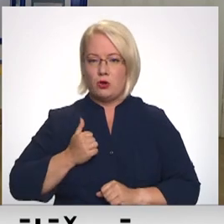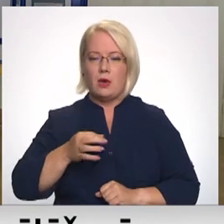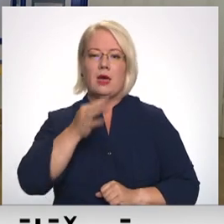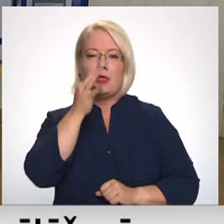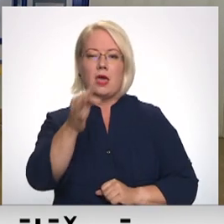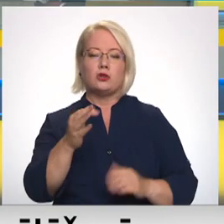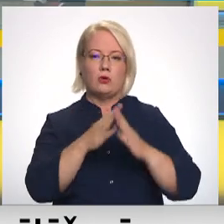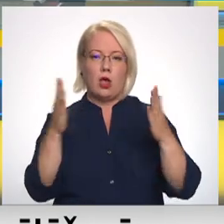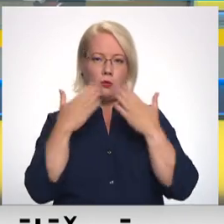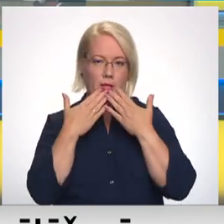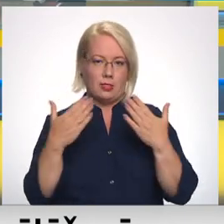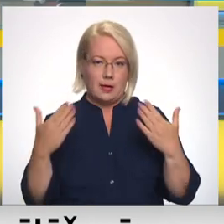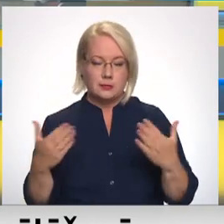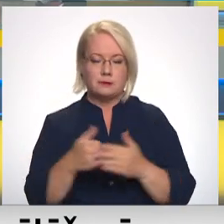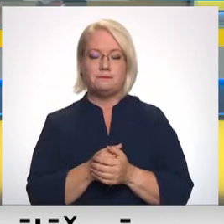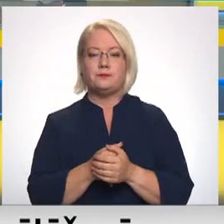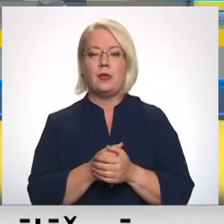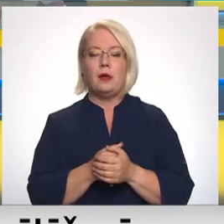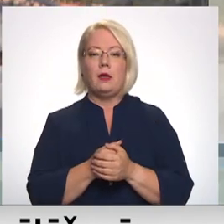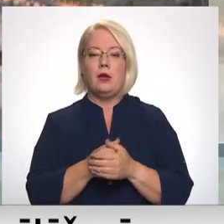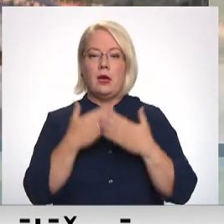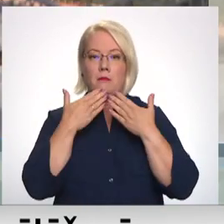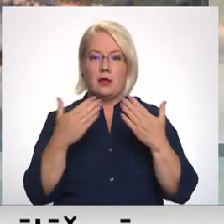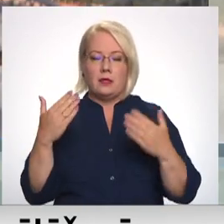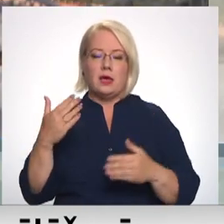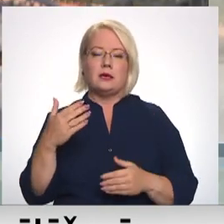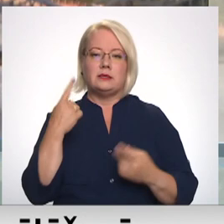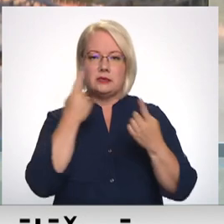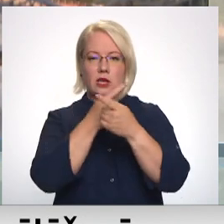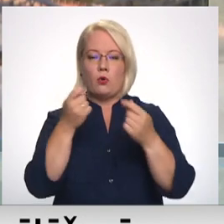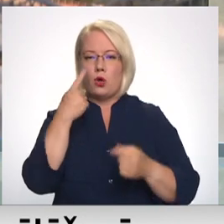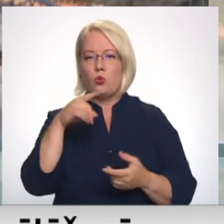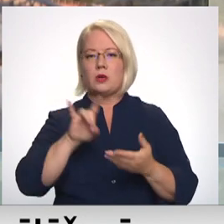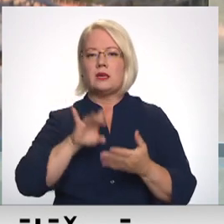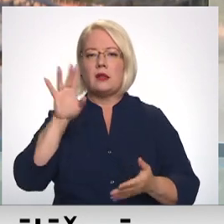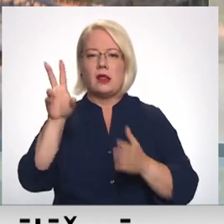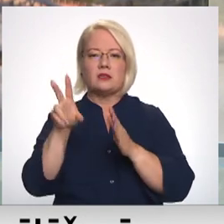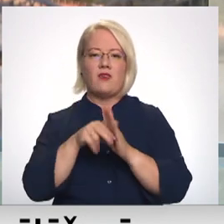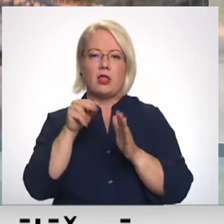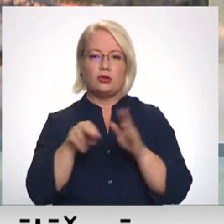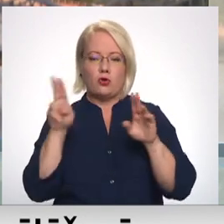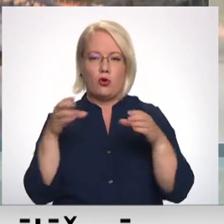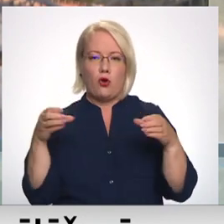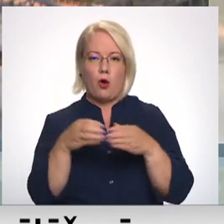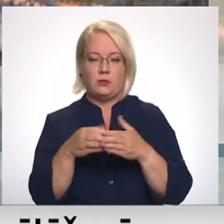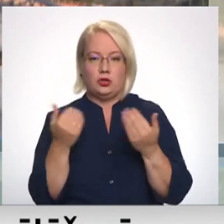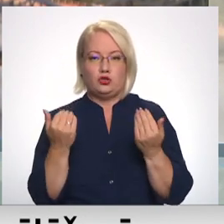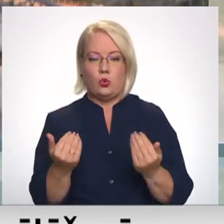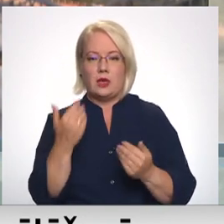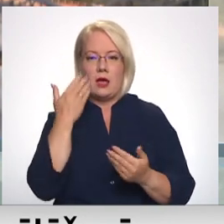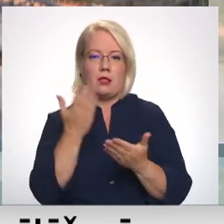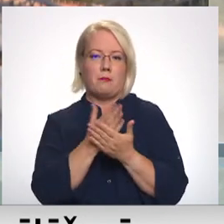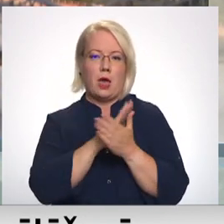un tagad Ilze Bārts tev. Jā, paldies. Tātad moda līdzīt ziņoja no Centrālās vēlēšana komisijas šajā dienā, kad arī noslēgusies